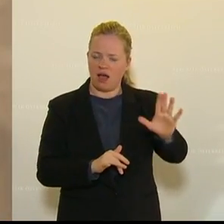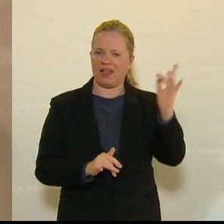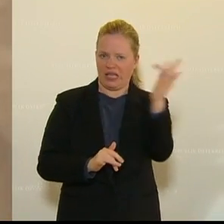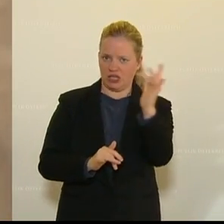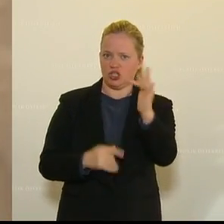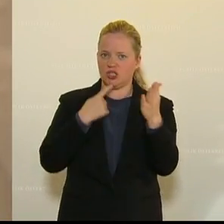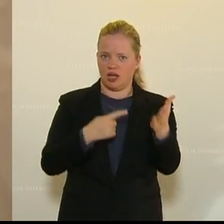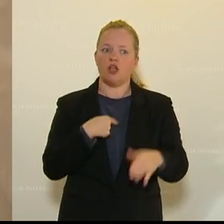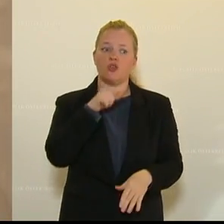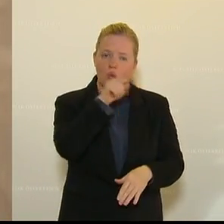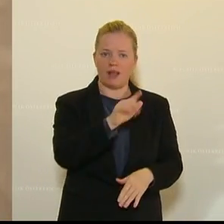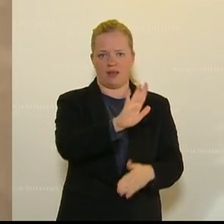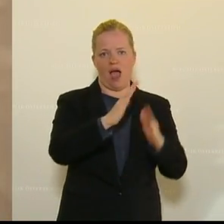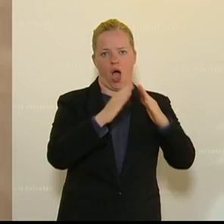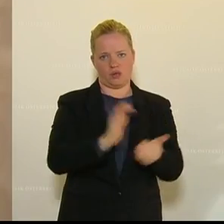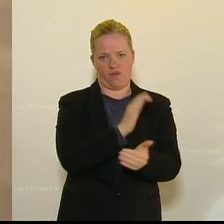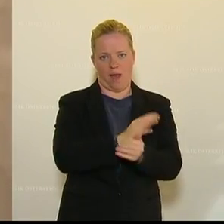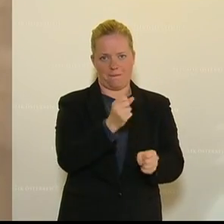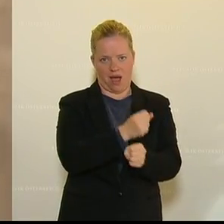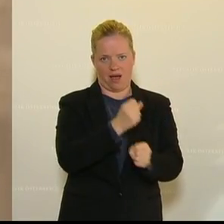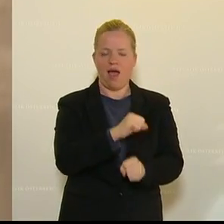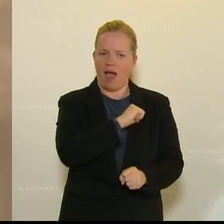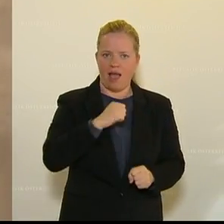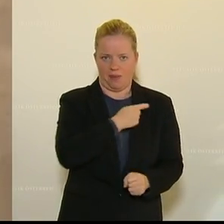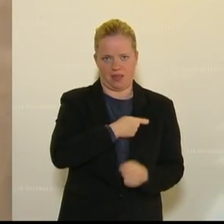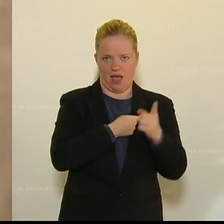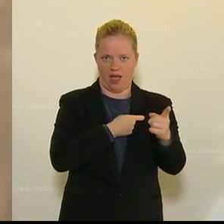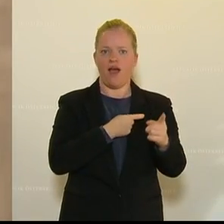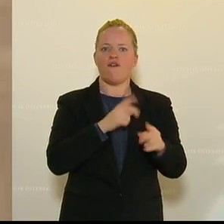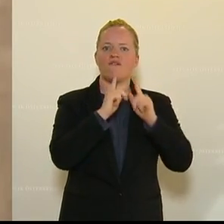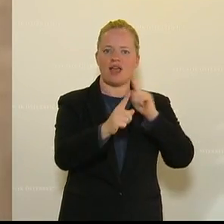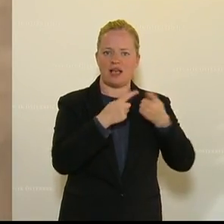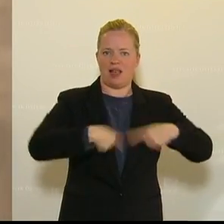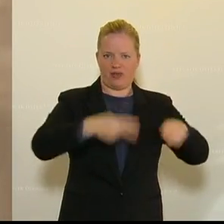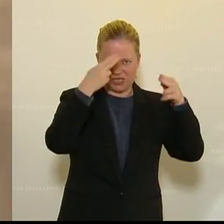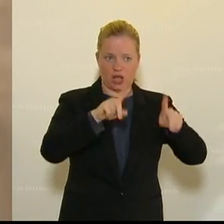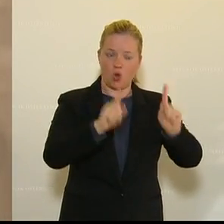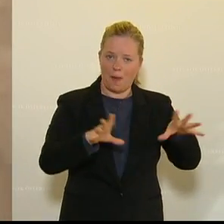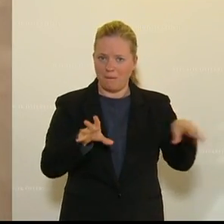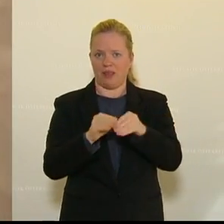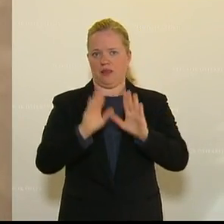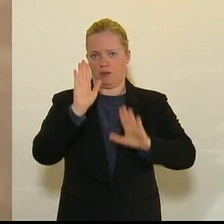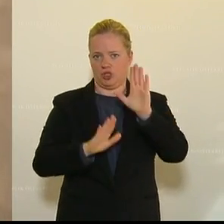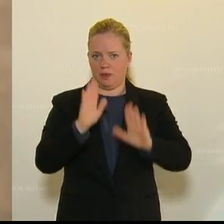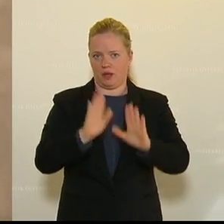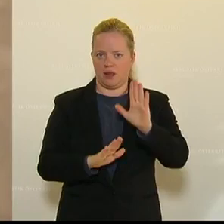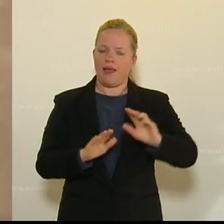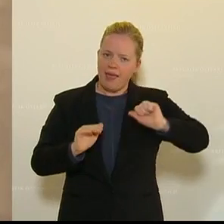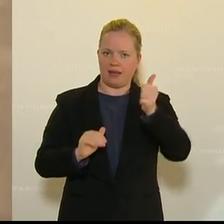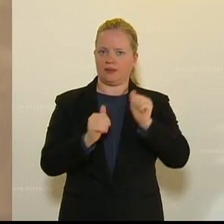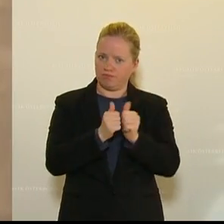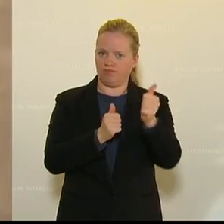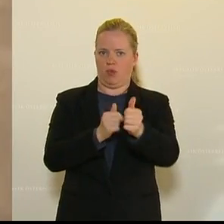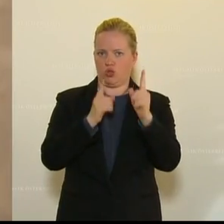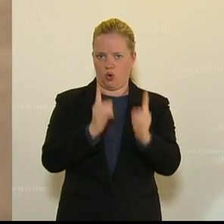Machen Sie dort Ihre Haufausgaben und überzeugen Sie Ihrem Verkehrslandesrat, dass er hier mit dabei ist und vielleicht als First Mover hier mit an Bord ist.